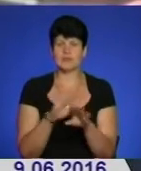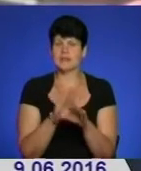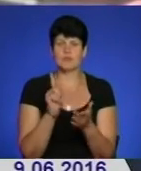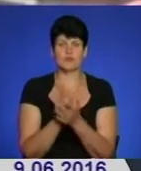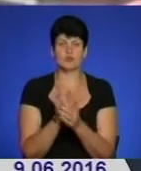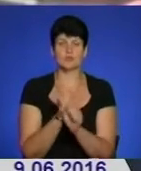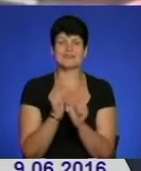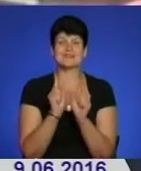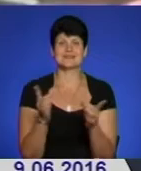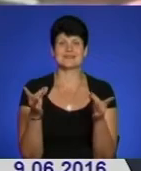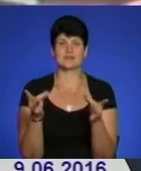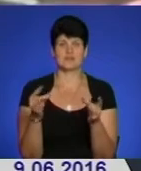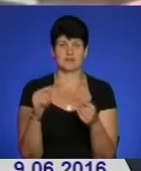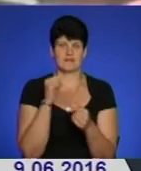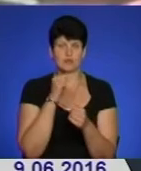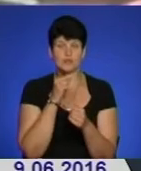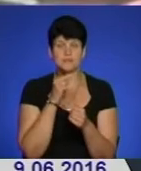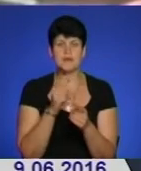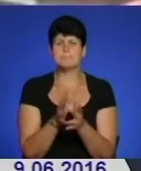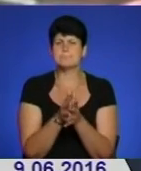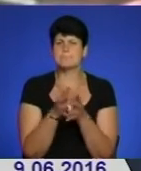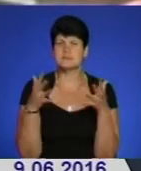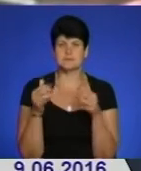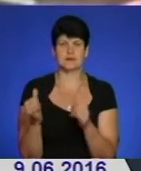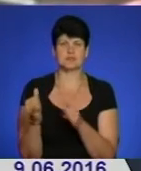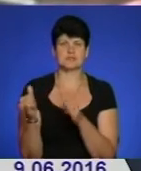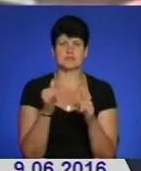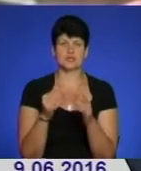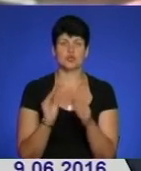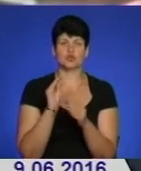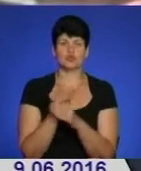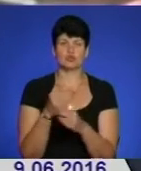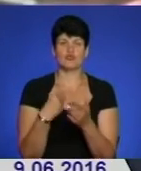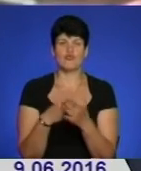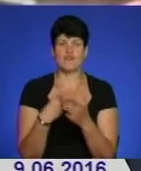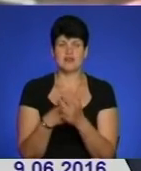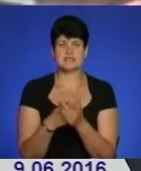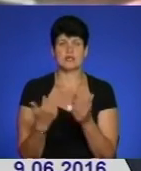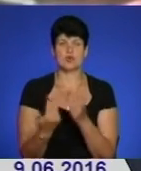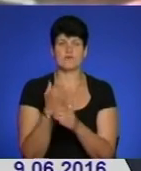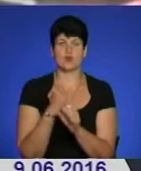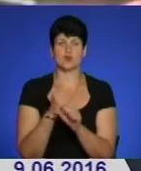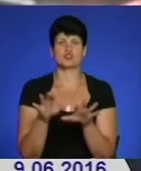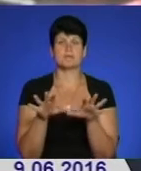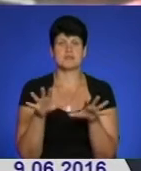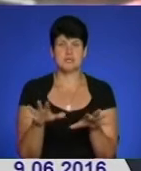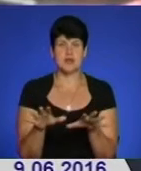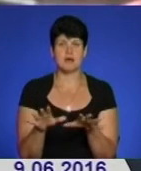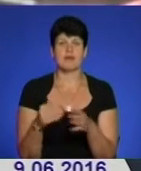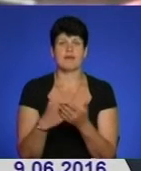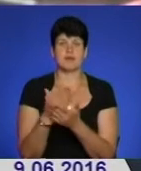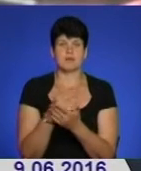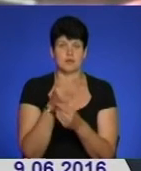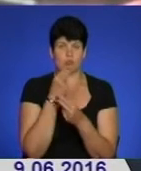типу економіки і максимально забезпечувати додану вартість в Україні. Це робочі місця і новий якісний продукт. Наше